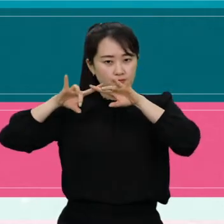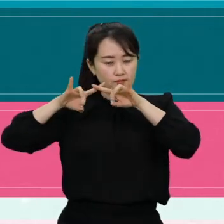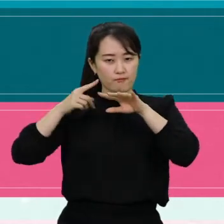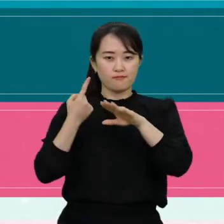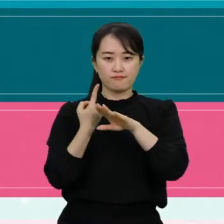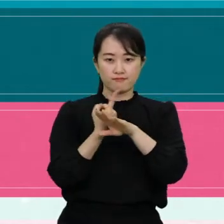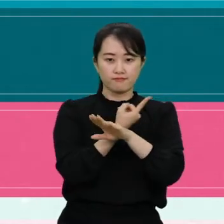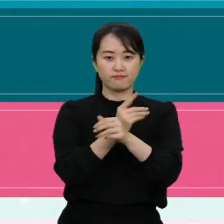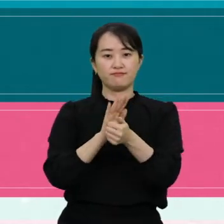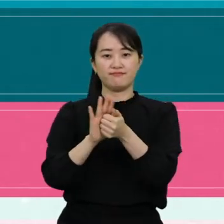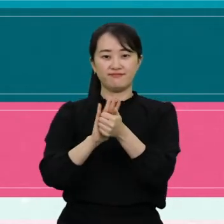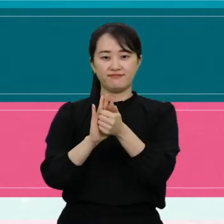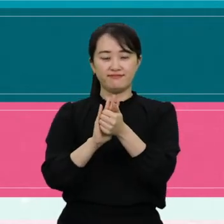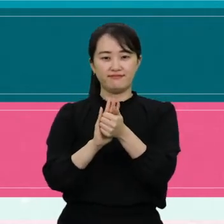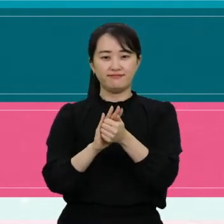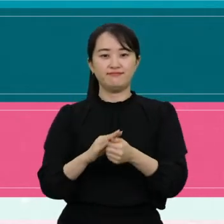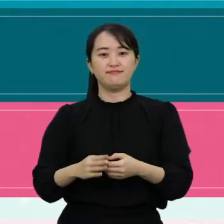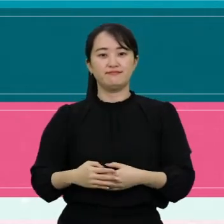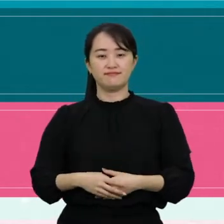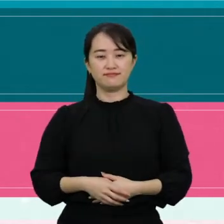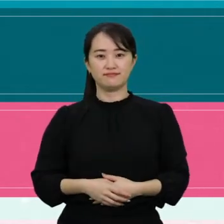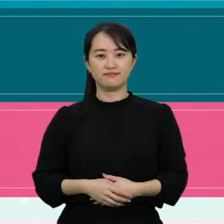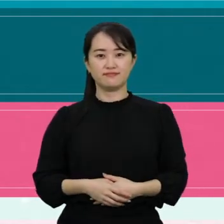통신 및 기타 서비스